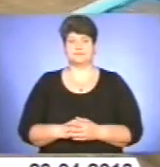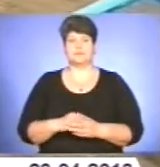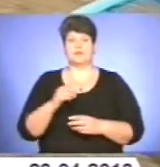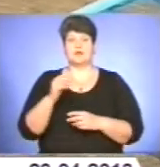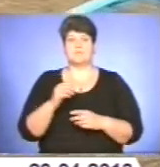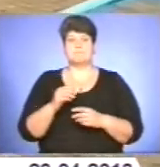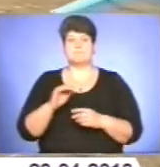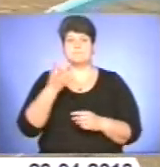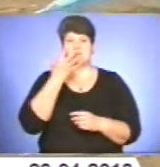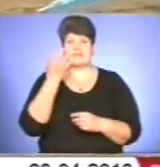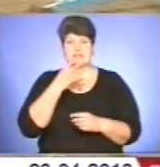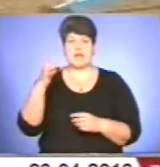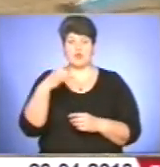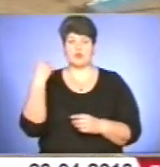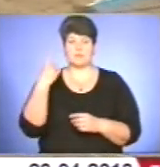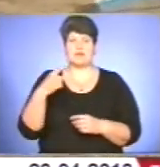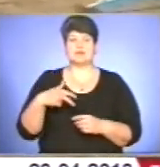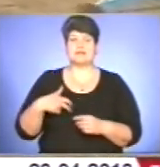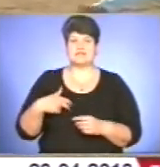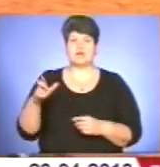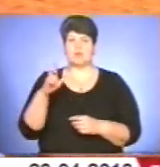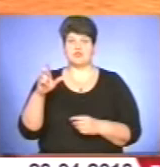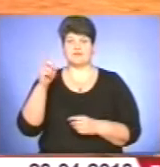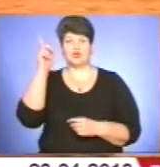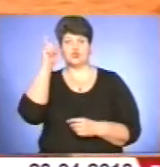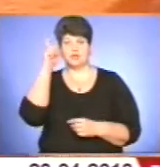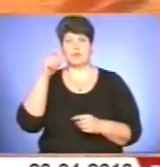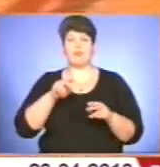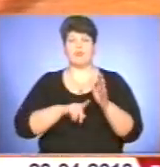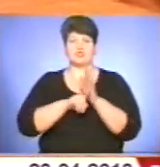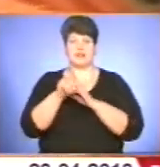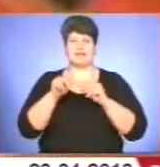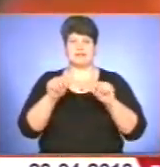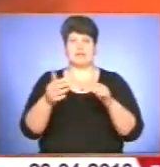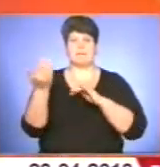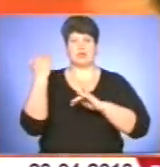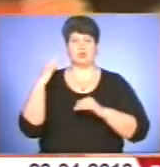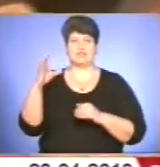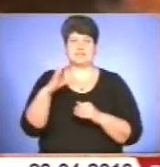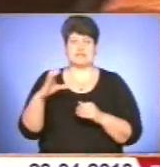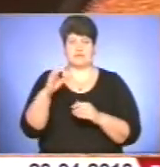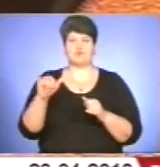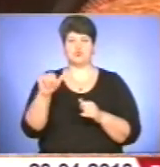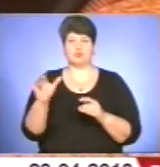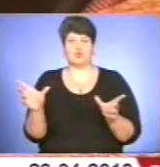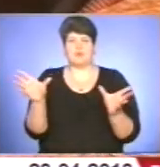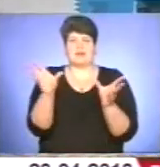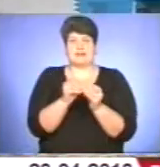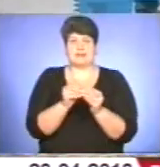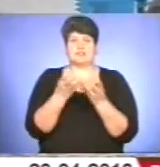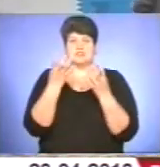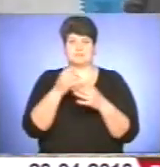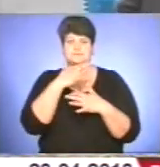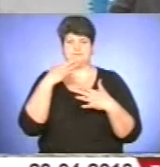Південні райони області – Борщівський, Заліщицький та Чортківський – почали сіяти минулої середи. У суботу до них приєдналася решта районів.